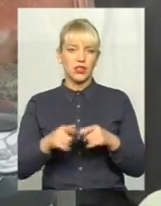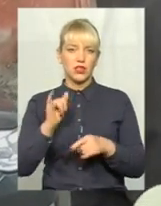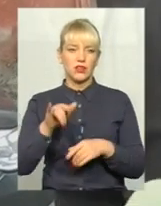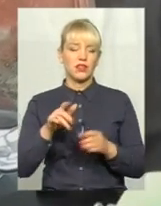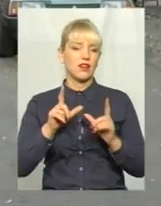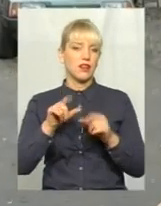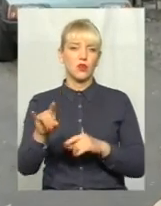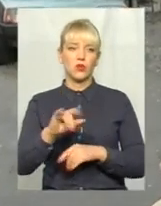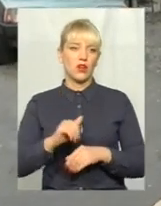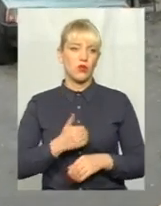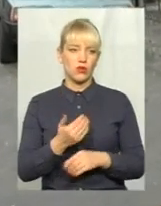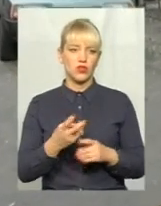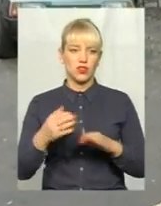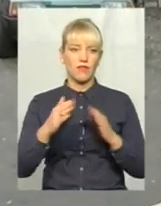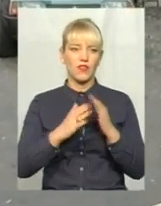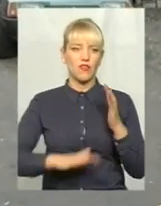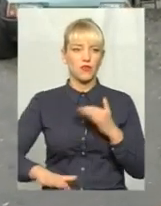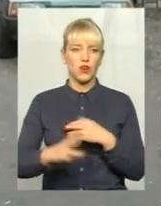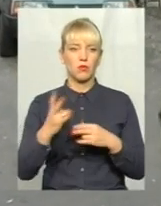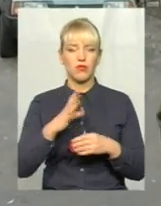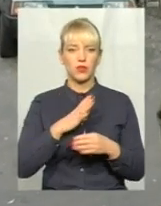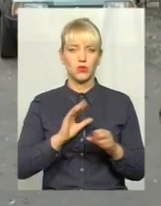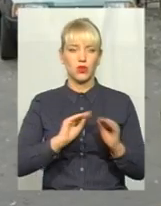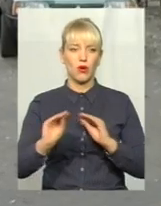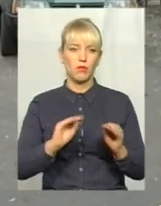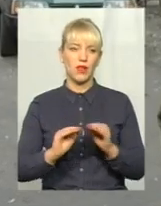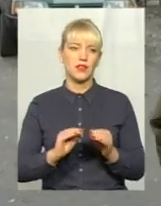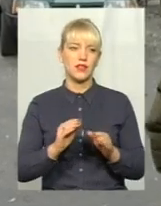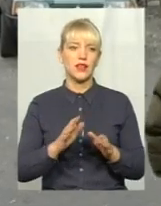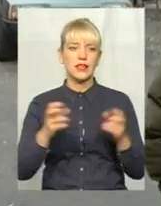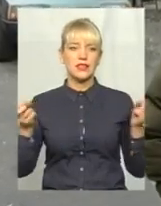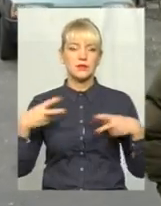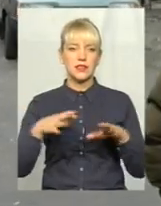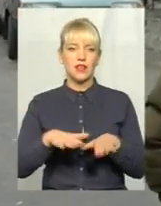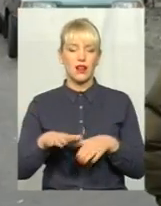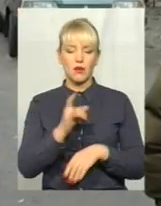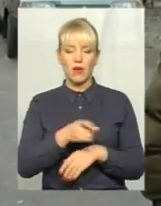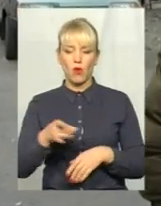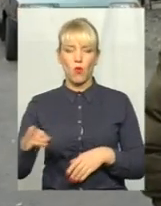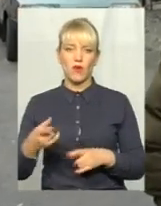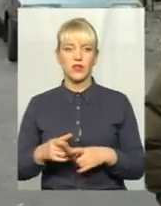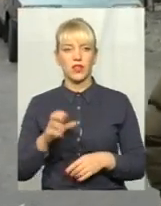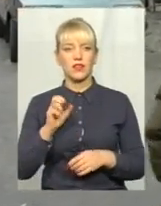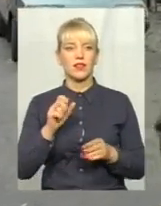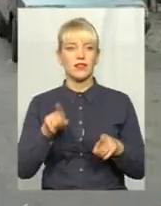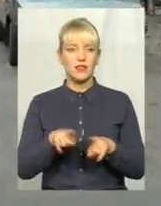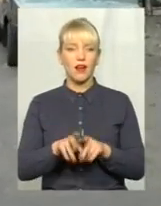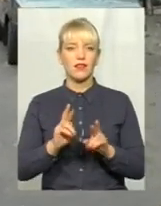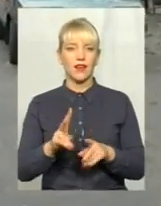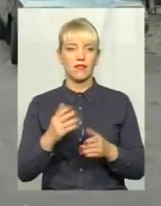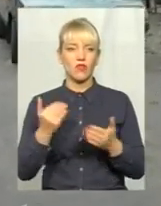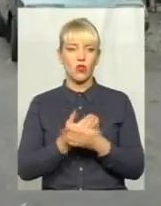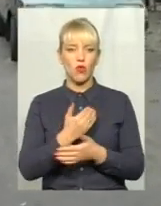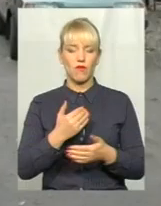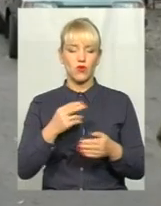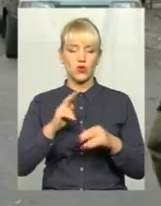куди хочуть. В дворах повинні бути обладнані, напевно, парковки спеціальні. Но так як в новостроях